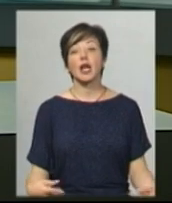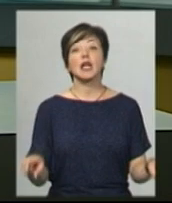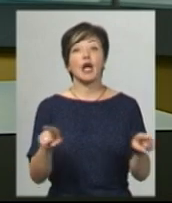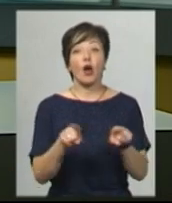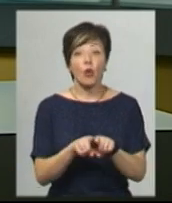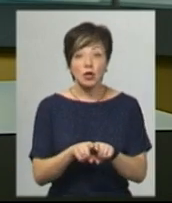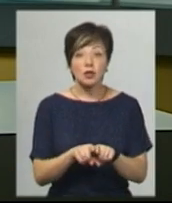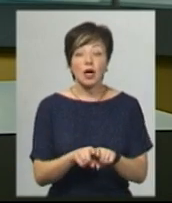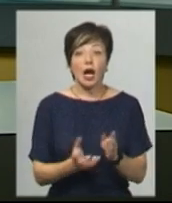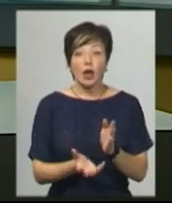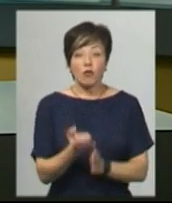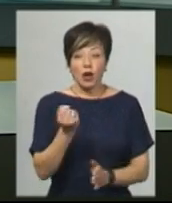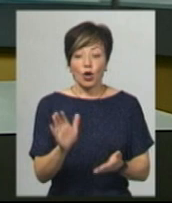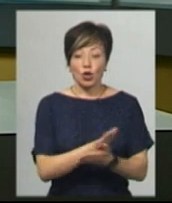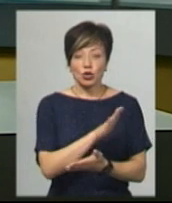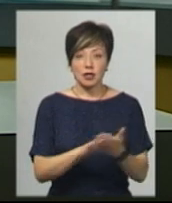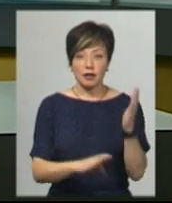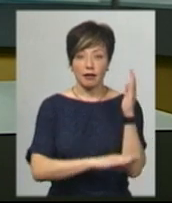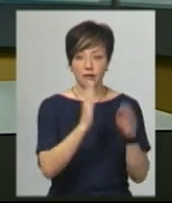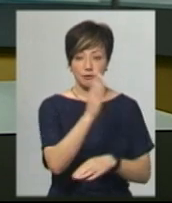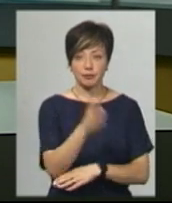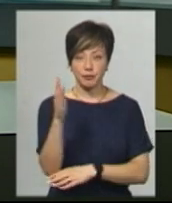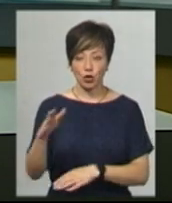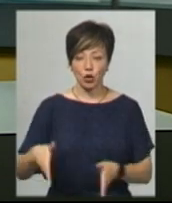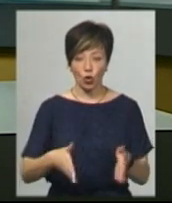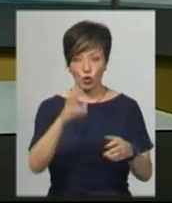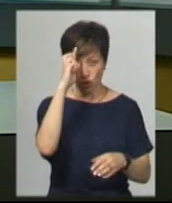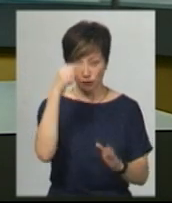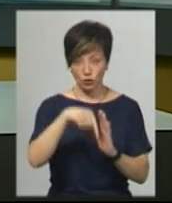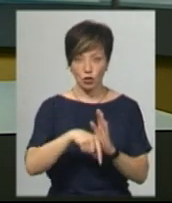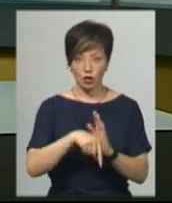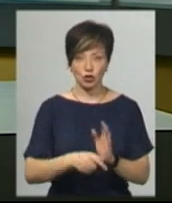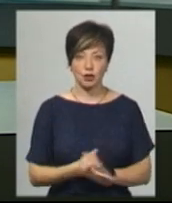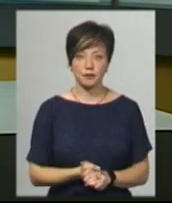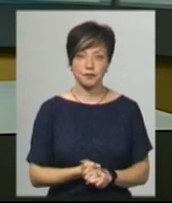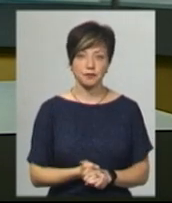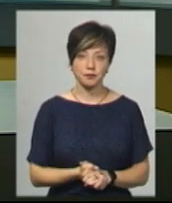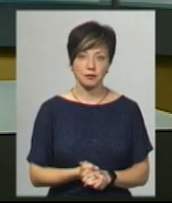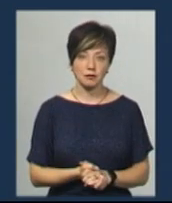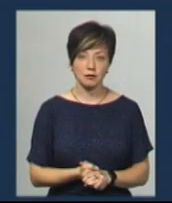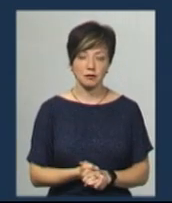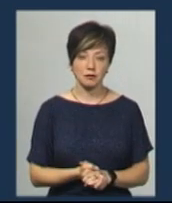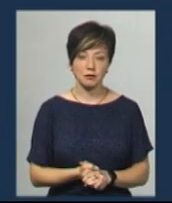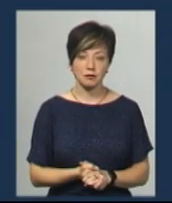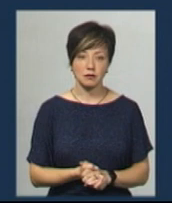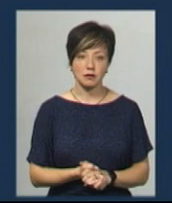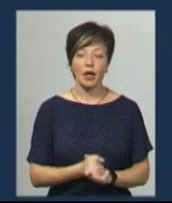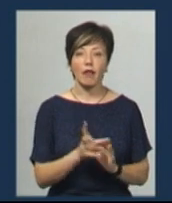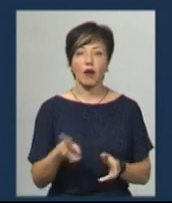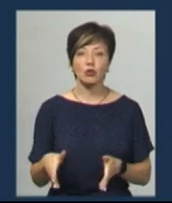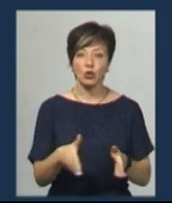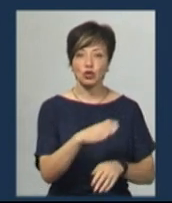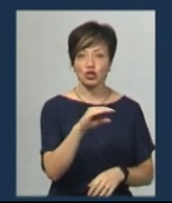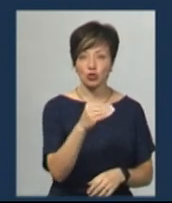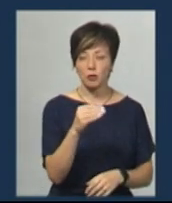рятувальники розчистили від повалених дерев дорогу державного значення, каже Марина Козак. На автодорозі з